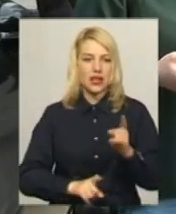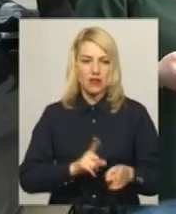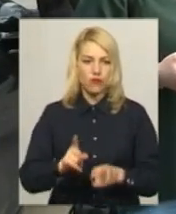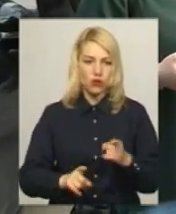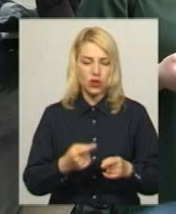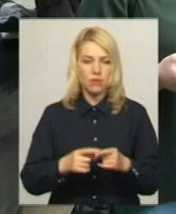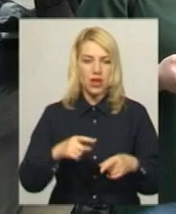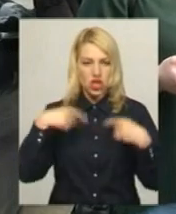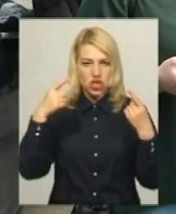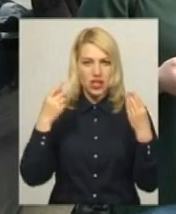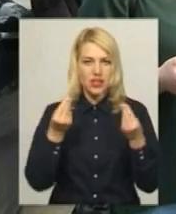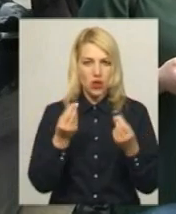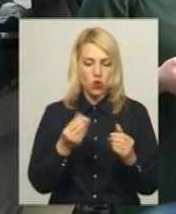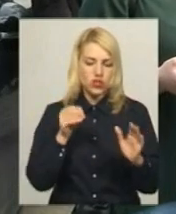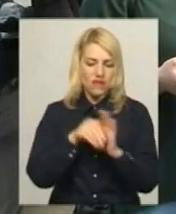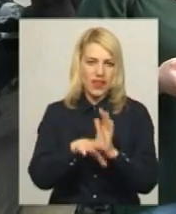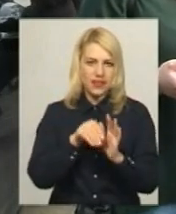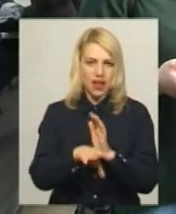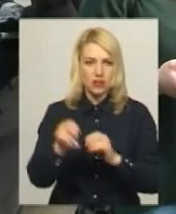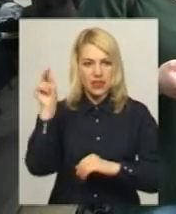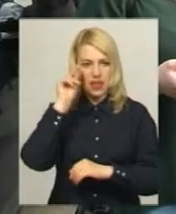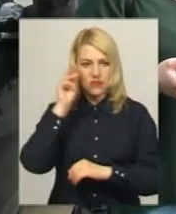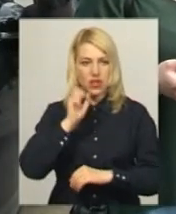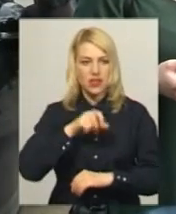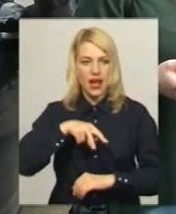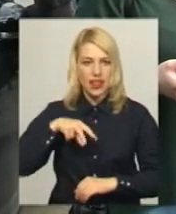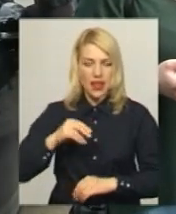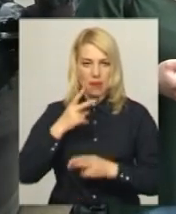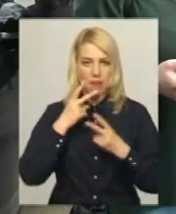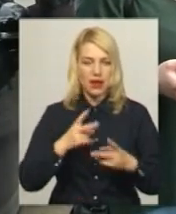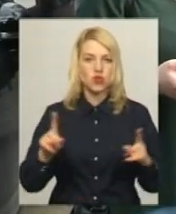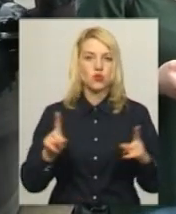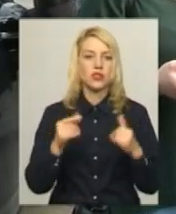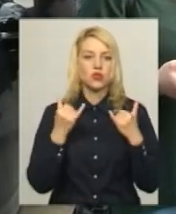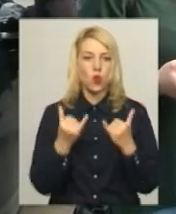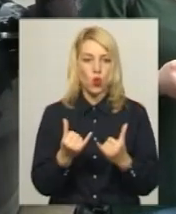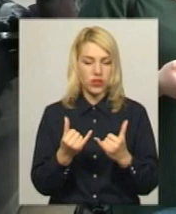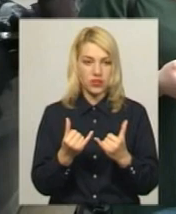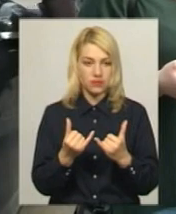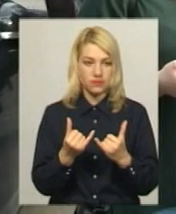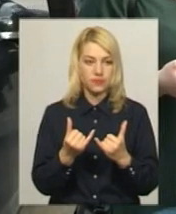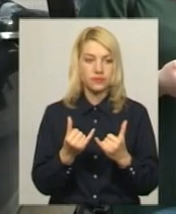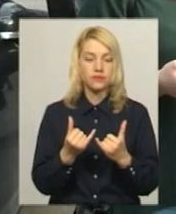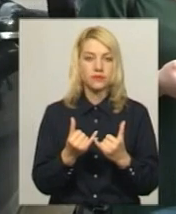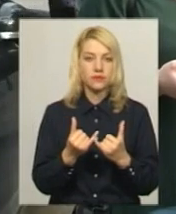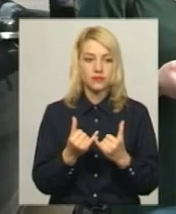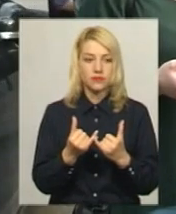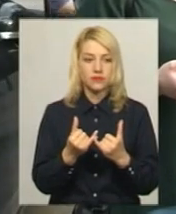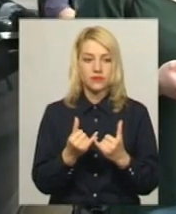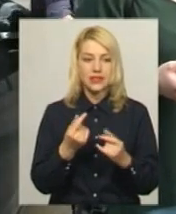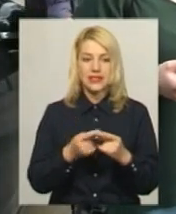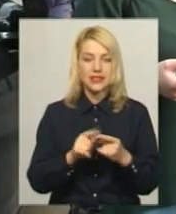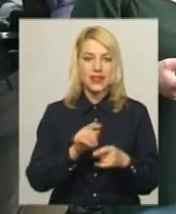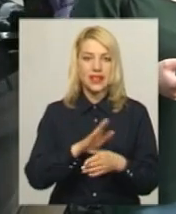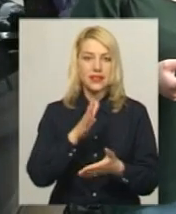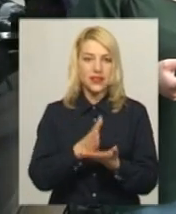шалені кошти вкладаються, перенавчання, і так далі. Але ми бачимо на сьогодні, що це не